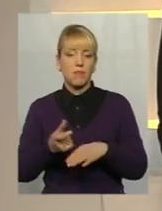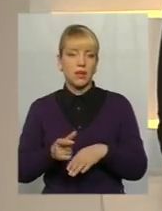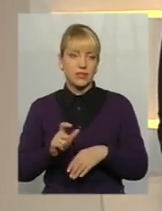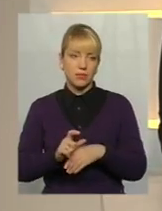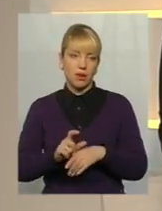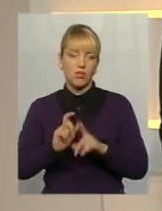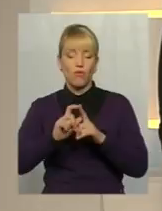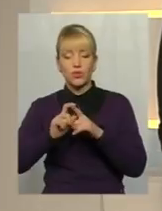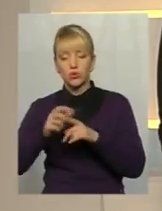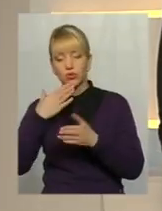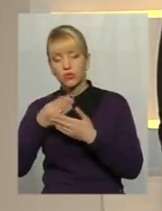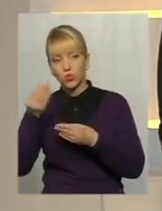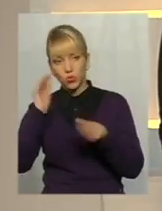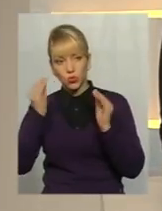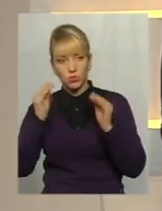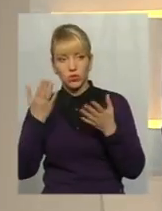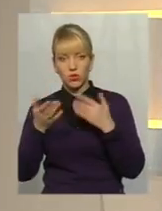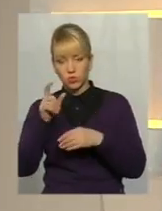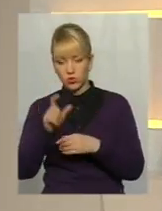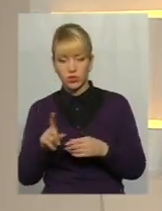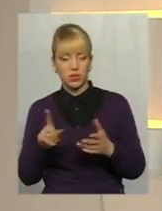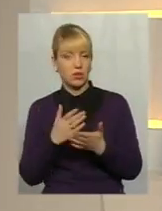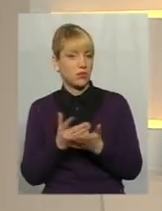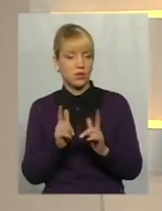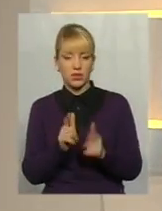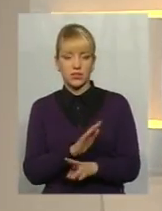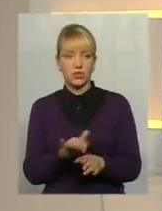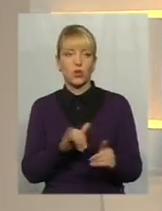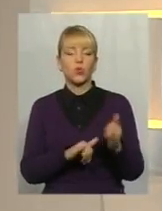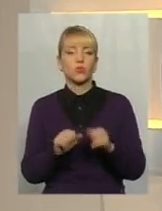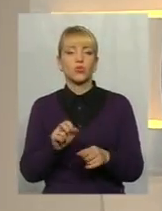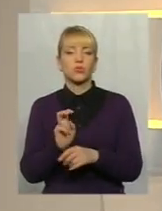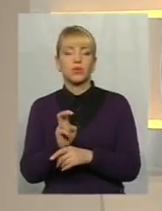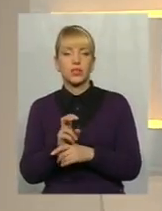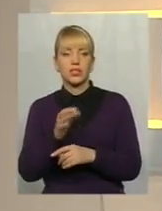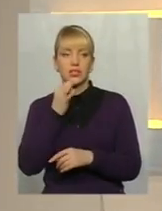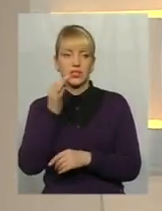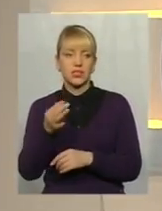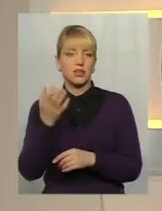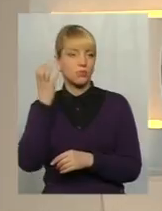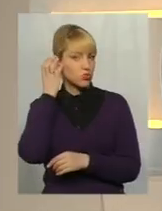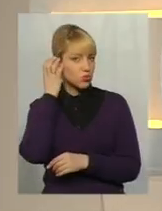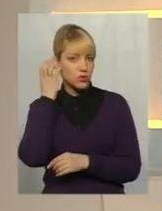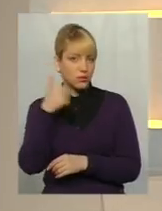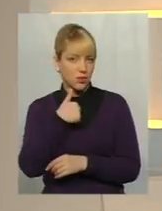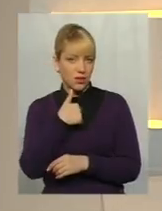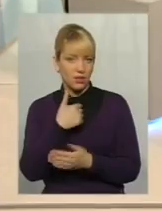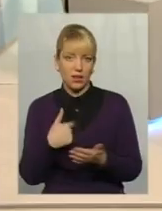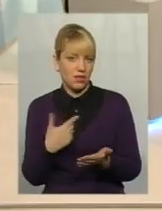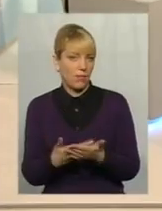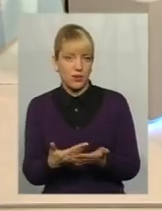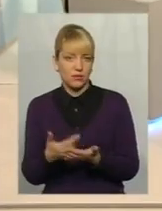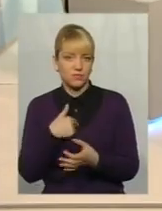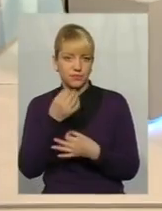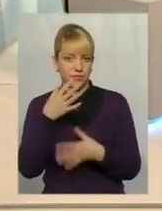висловлювати свою думку. От, наприклад, якщо людина з чимось не згідна, куди вона може прийти і сказати, послухайте мене, я от з приводу того,